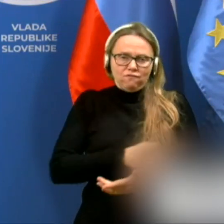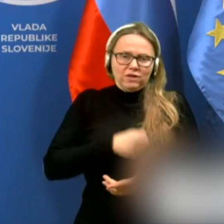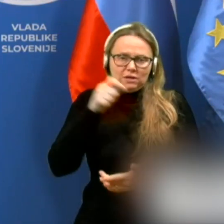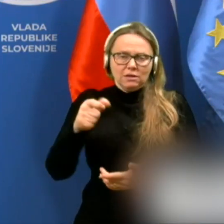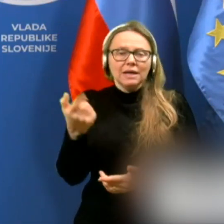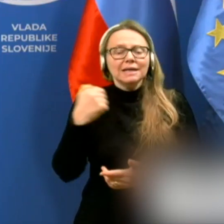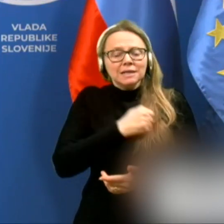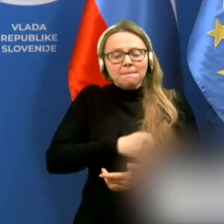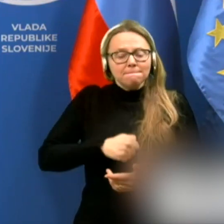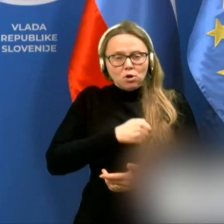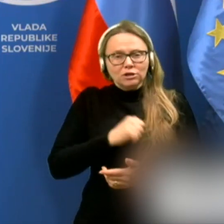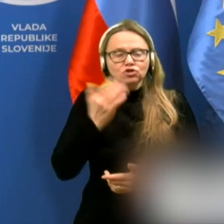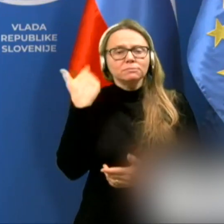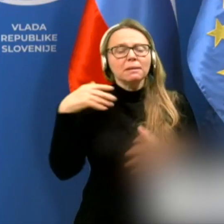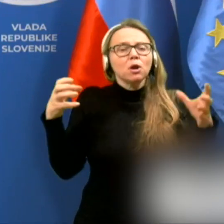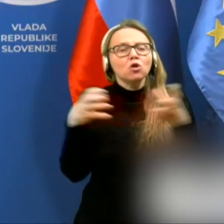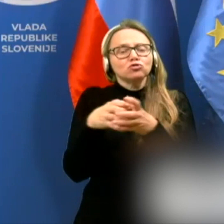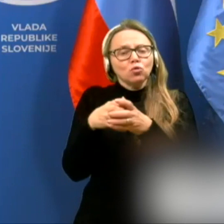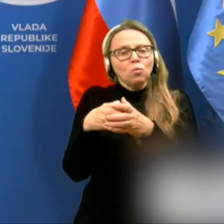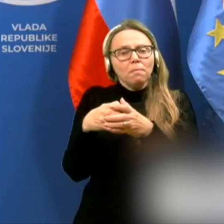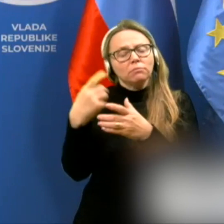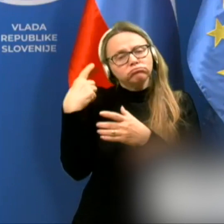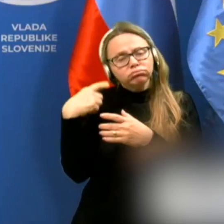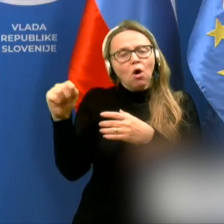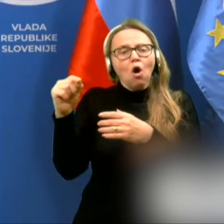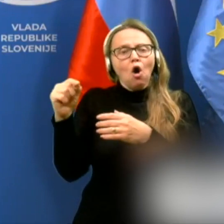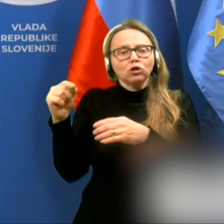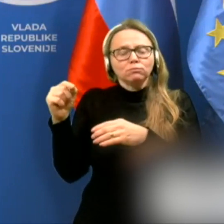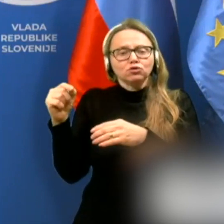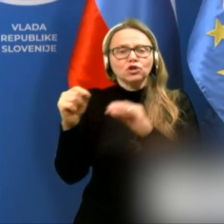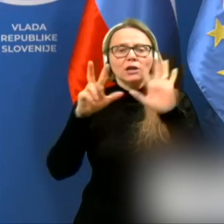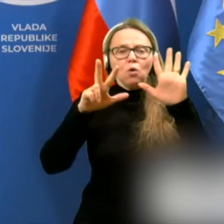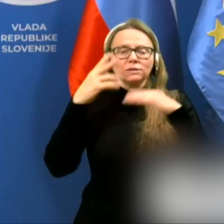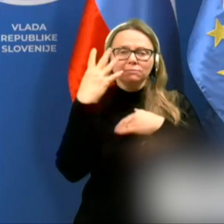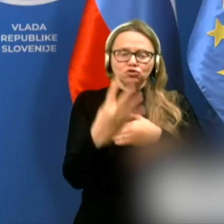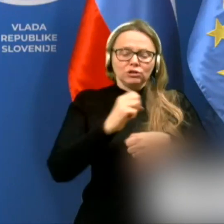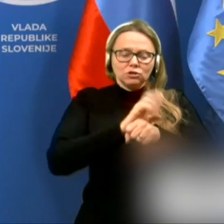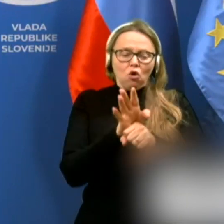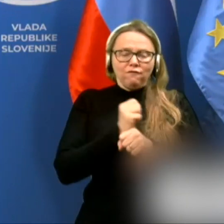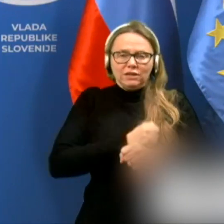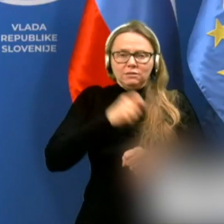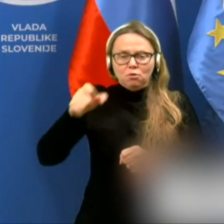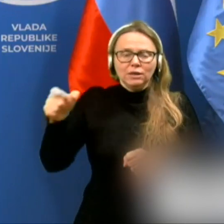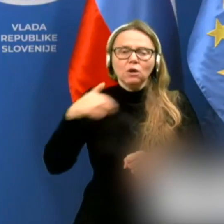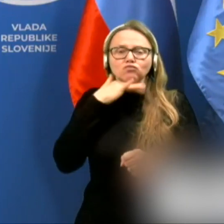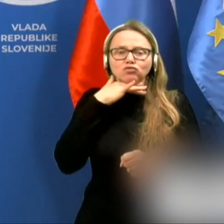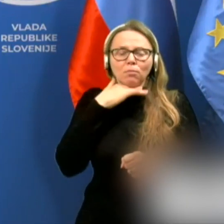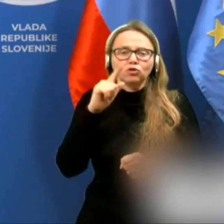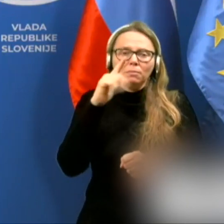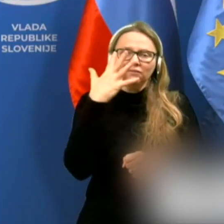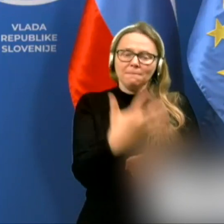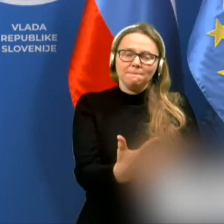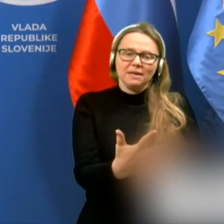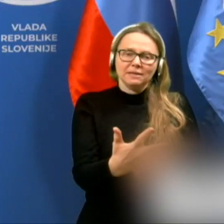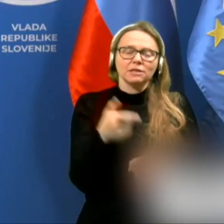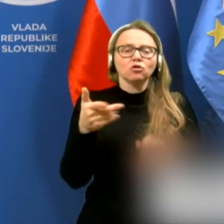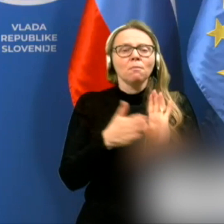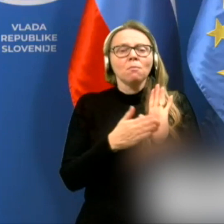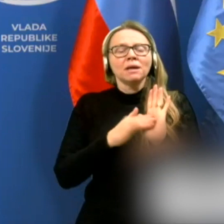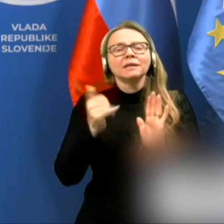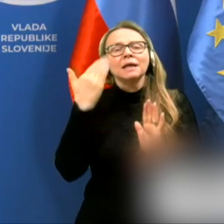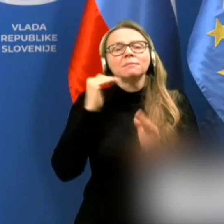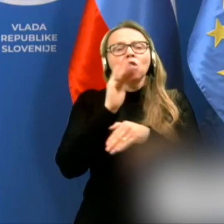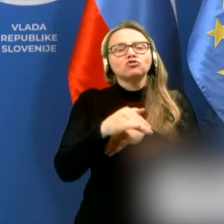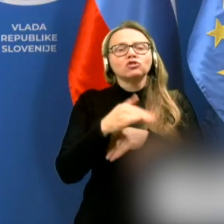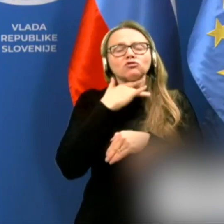in z bolnišnice je bilo skupaj odpuščanih 48 covid pacijentov, v soboto pa 52, kar pomeni, da